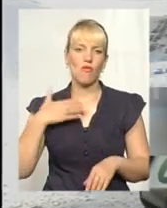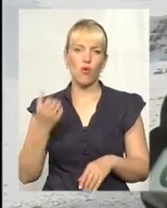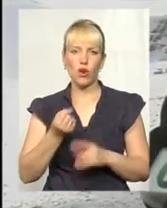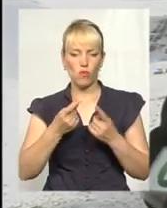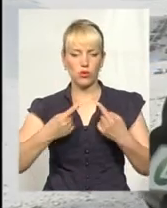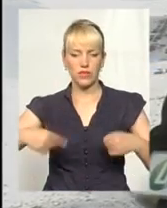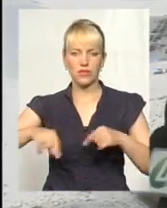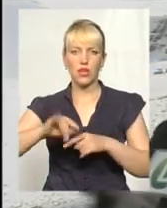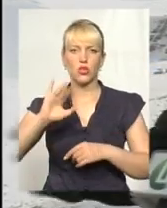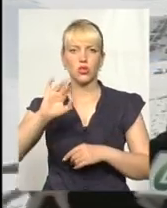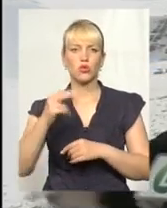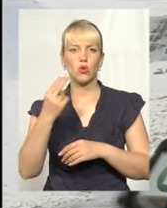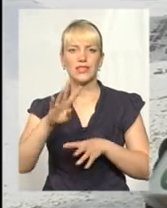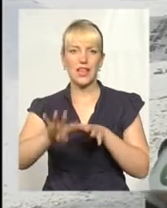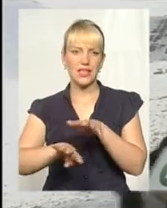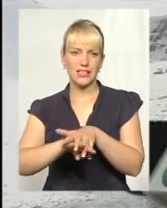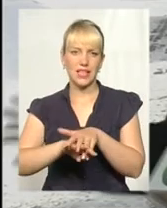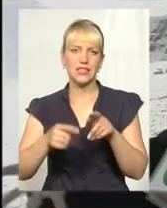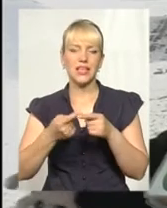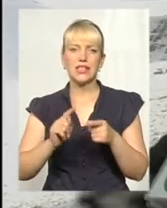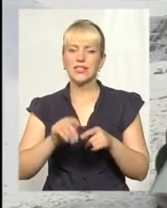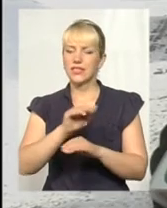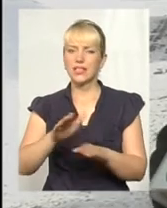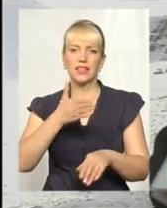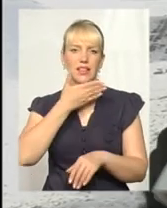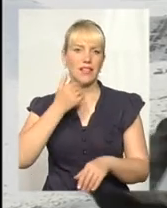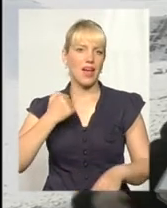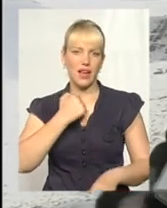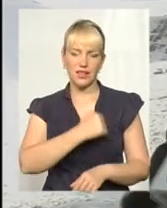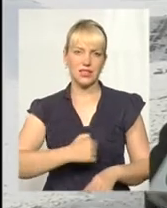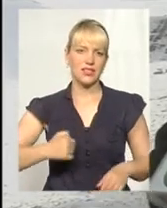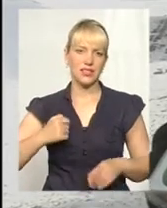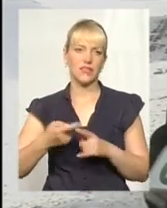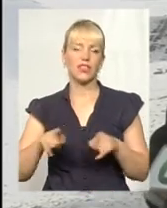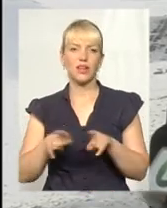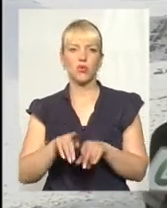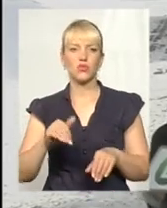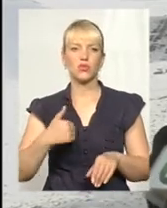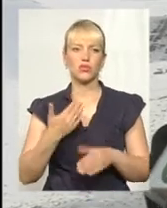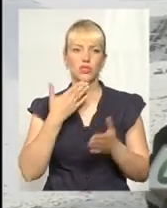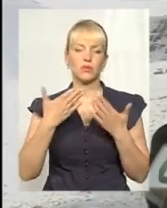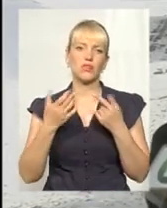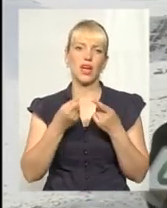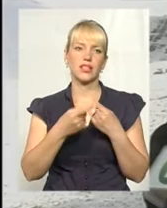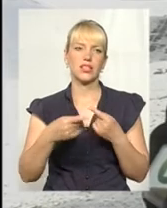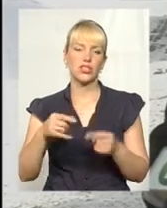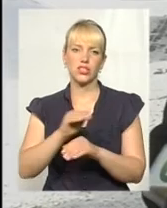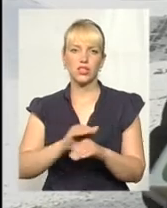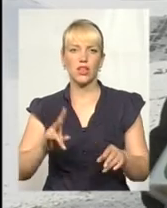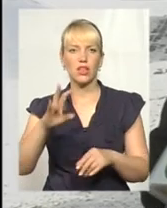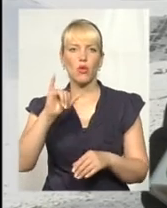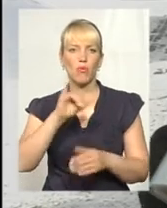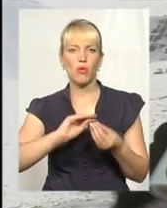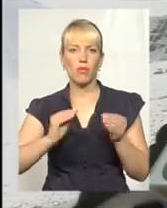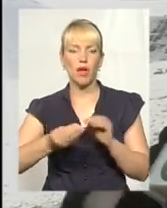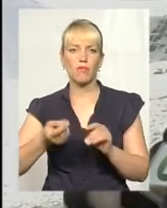соціалізацією. Ні в якому разі ці діти не агресивні. Вони також хочуть спілкуватися, як і усі інші діти, але проблема в